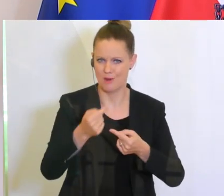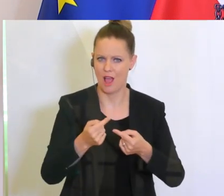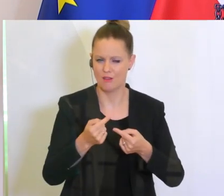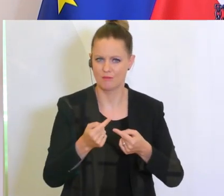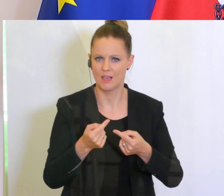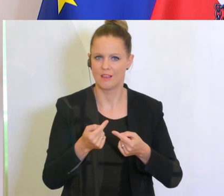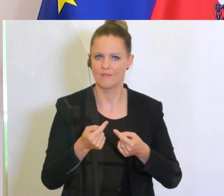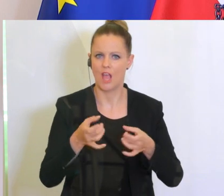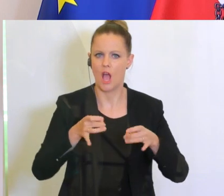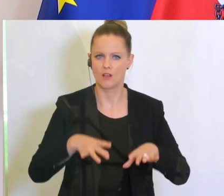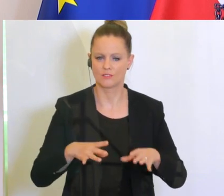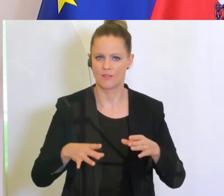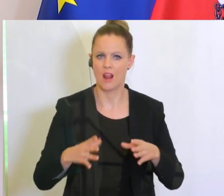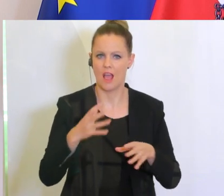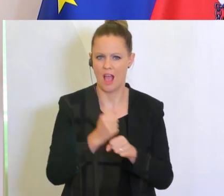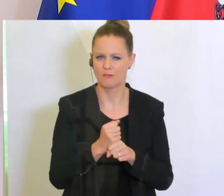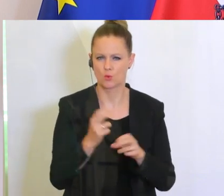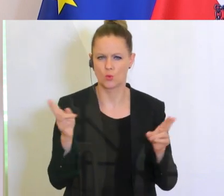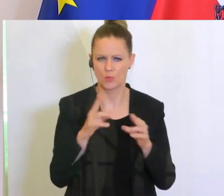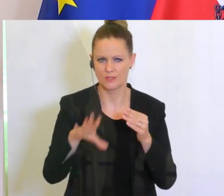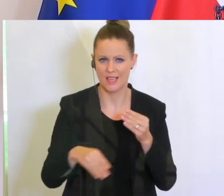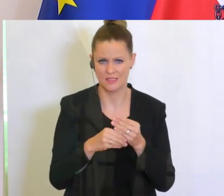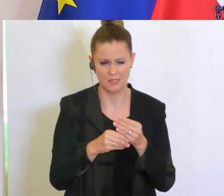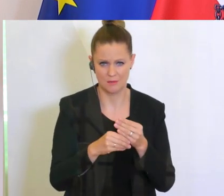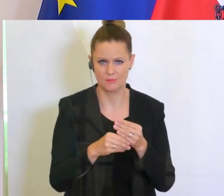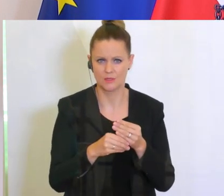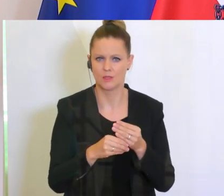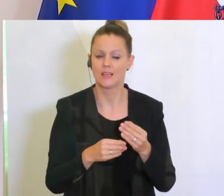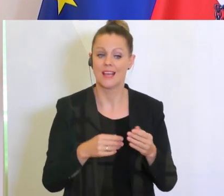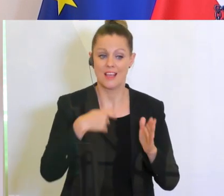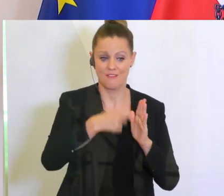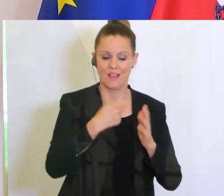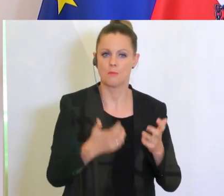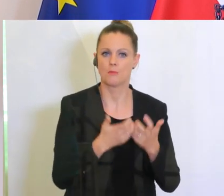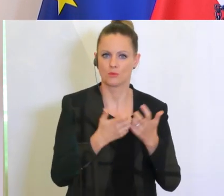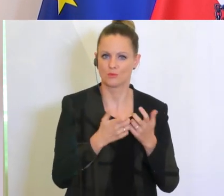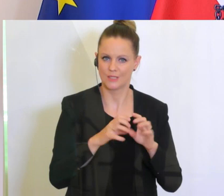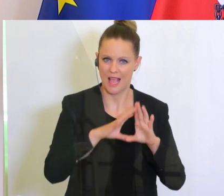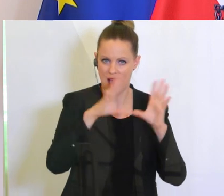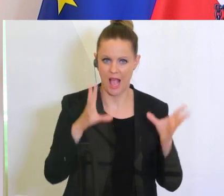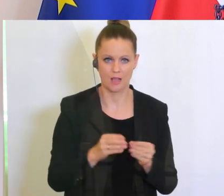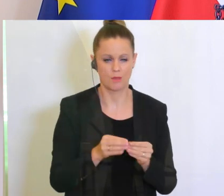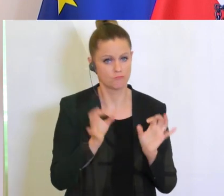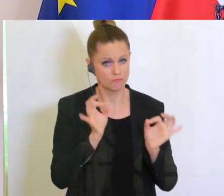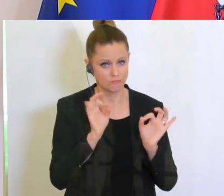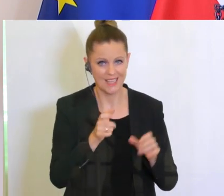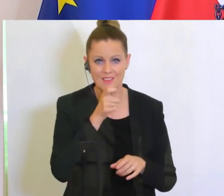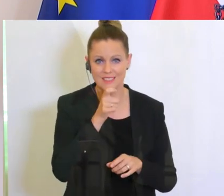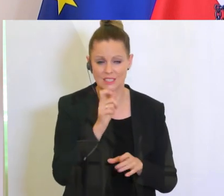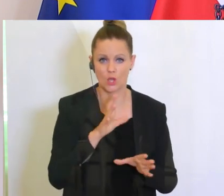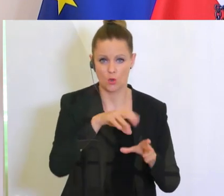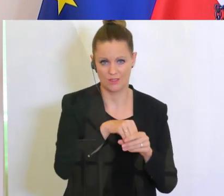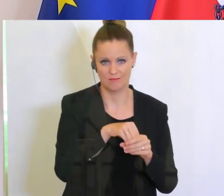Ausfallshaftung noch zwei Sätze ergänzen, weil man das vielleicht sonst nicht versteht. Filmproduktionen sind an und für sich hervorragend versichert.